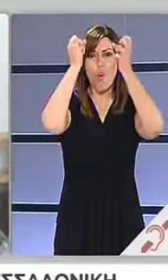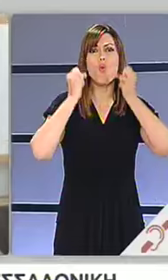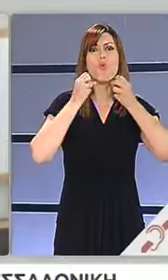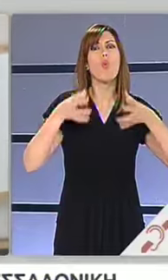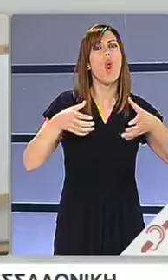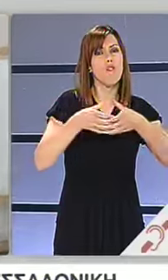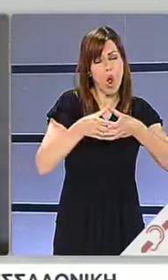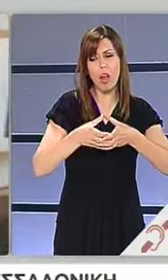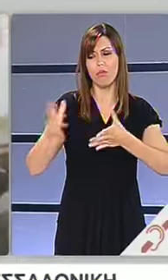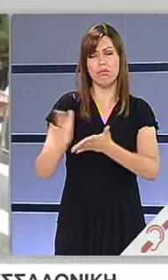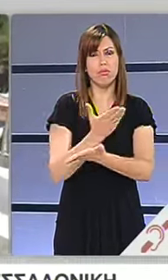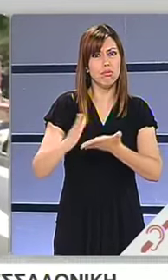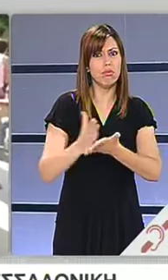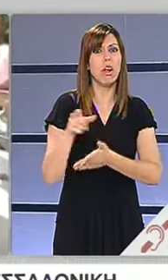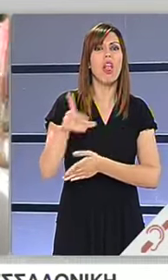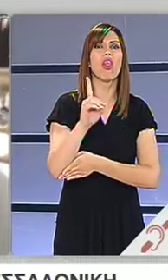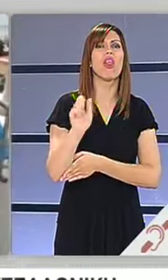της ΔΑΠ, τραυματίζοντας έναν φοιτητή.